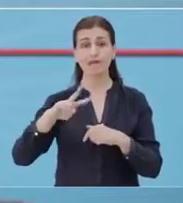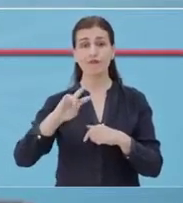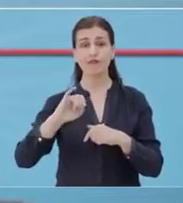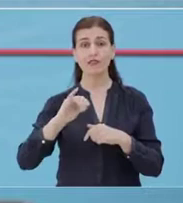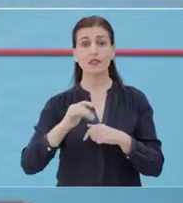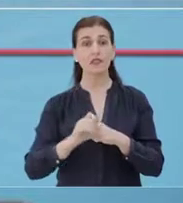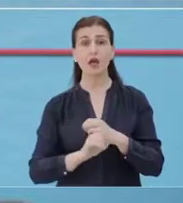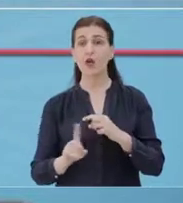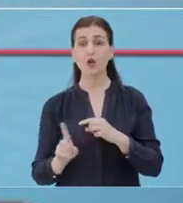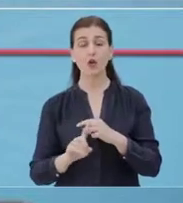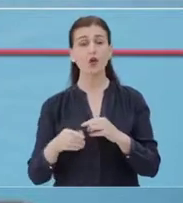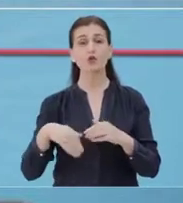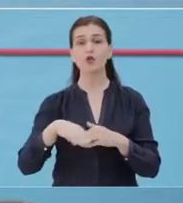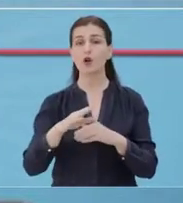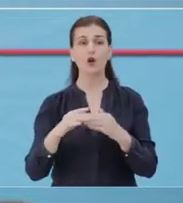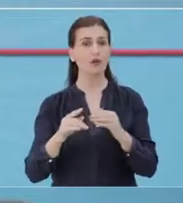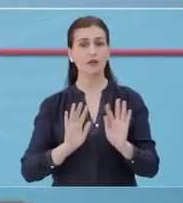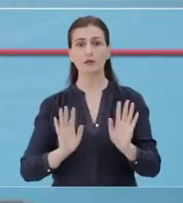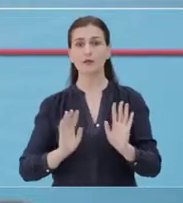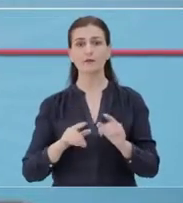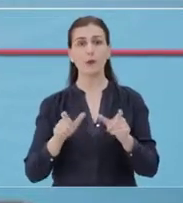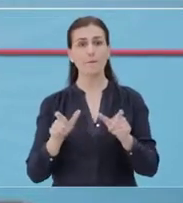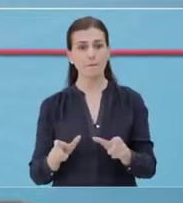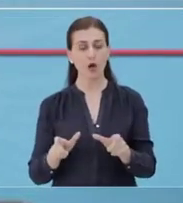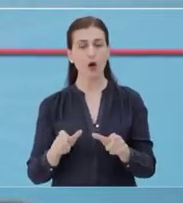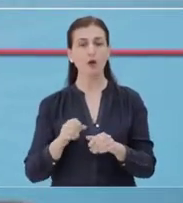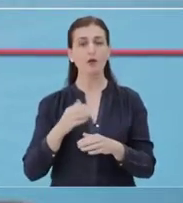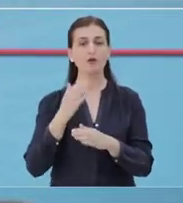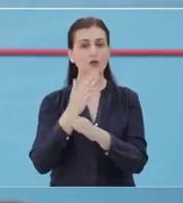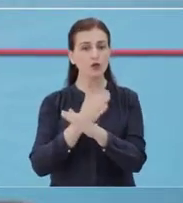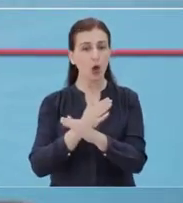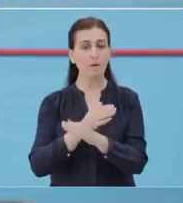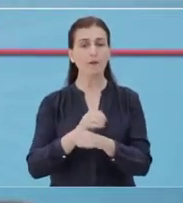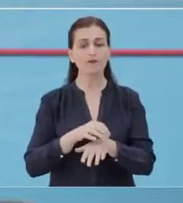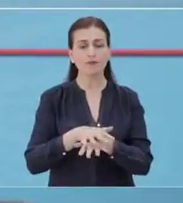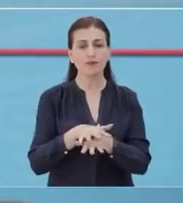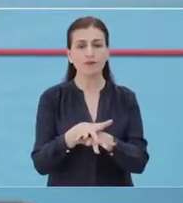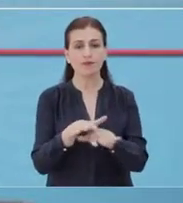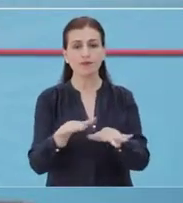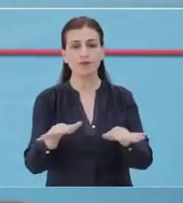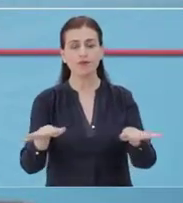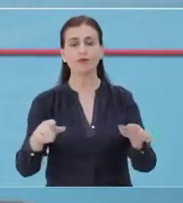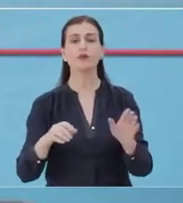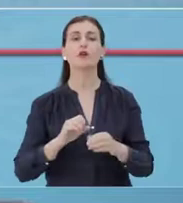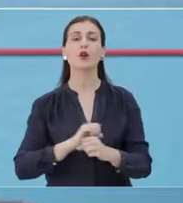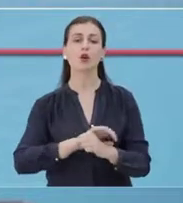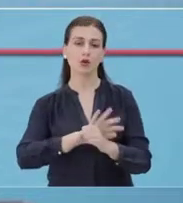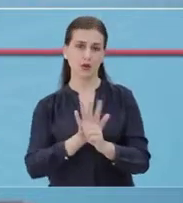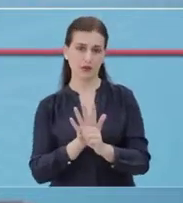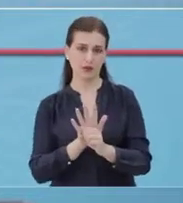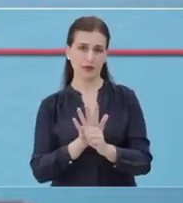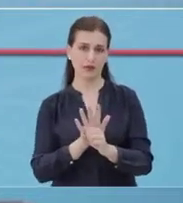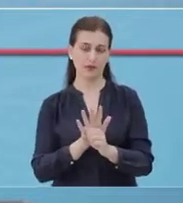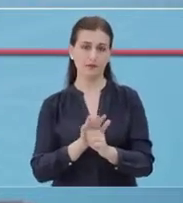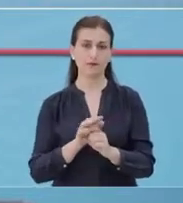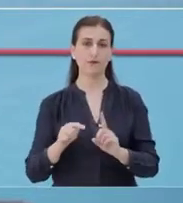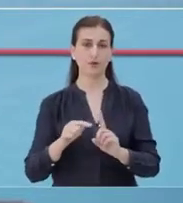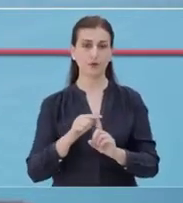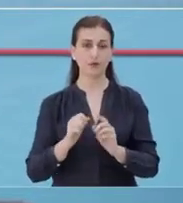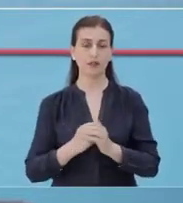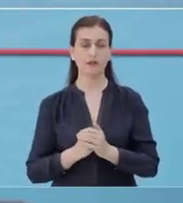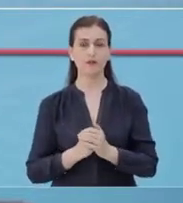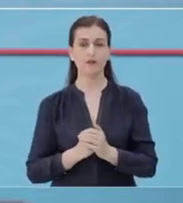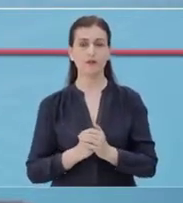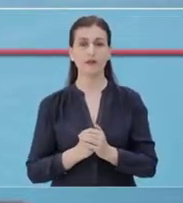por qëfar dolloj arsye, sepse vetën në të mënyrë mundet të arimë edhe brëndaretheve të ngushe familjare që të